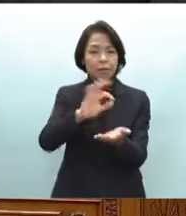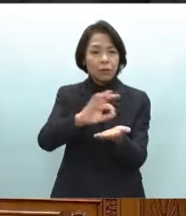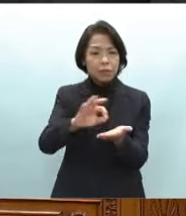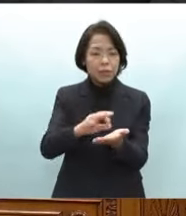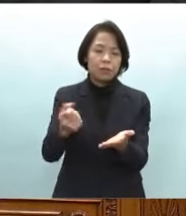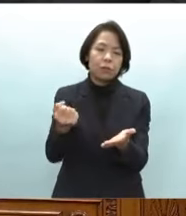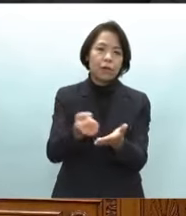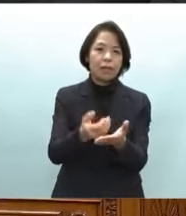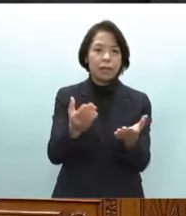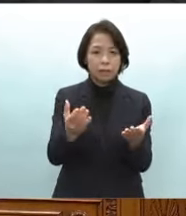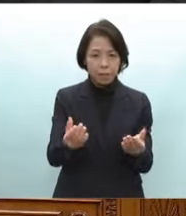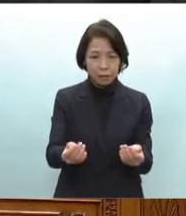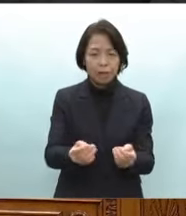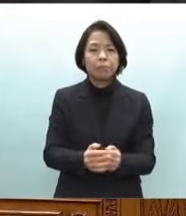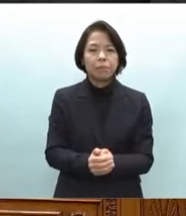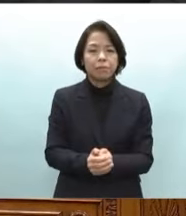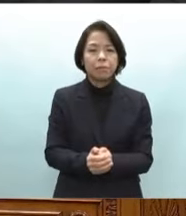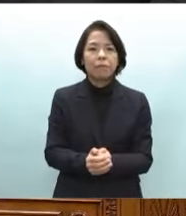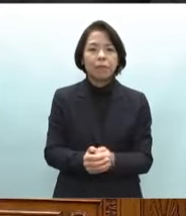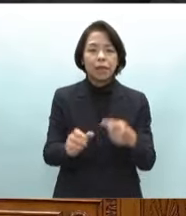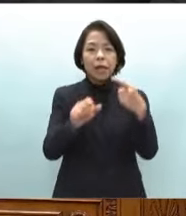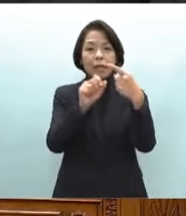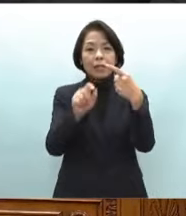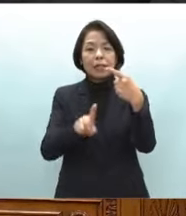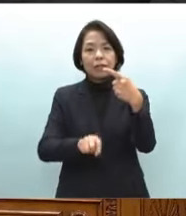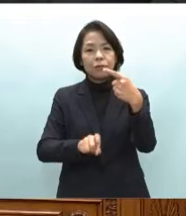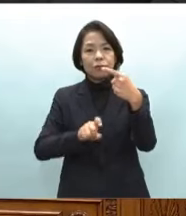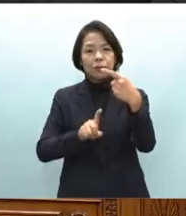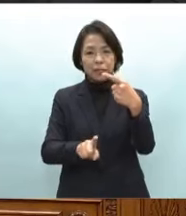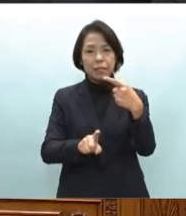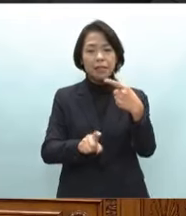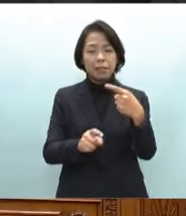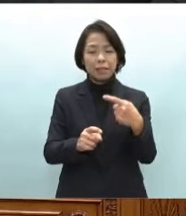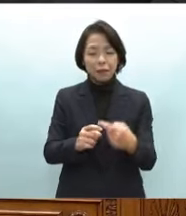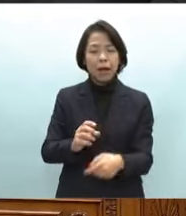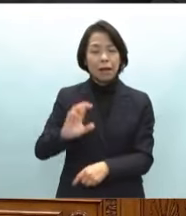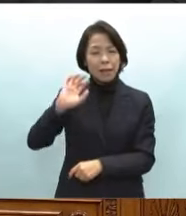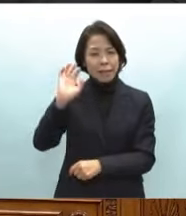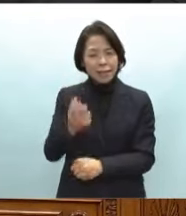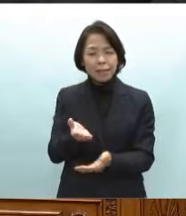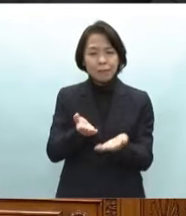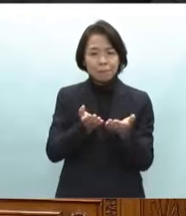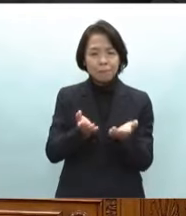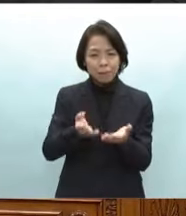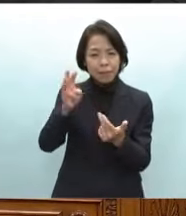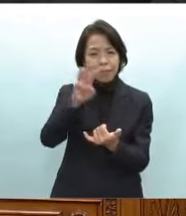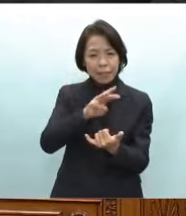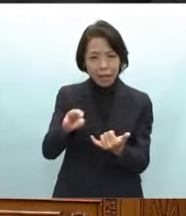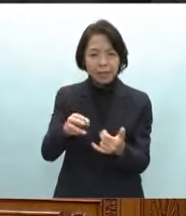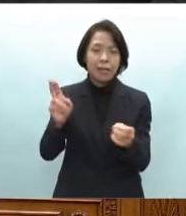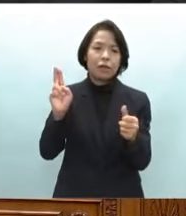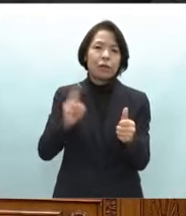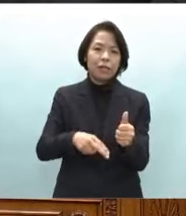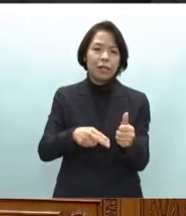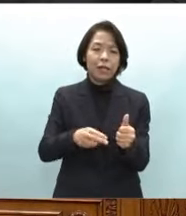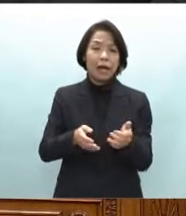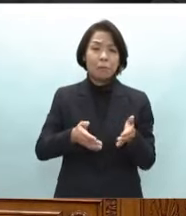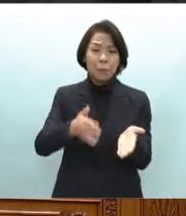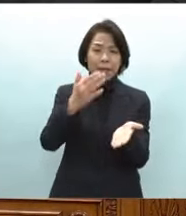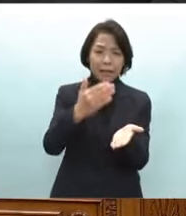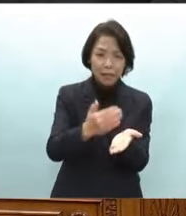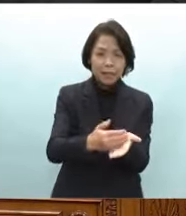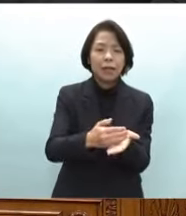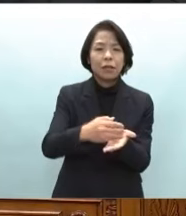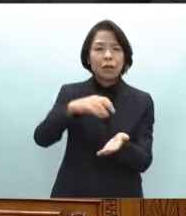しました先月11日には激甚災害の指定が行われ寸断された道路水道